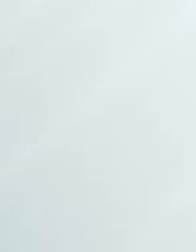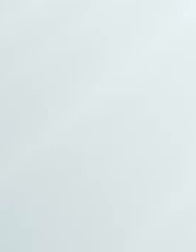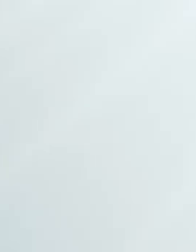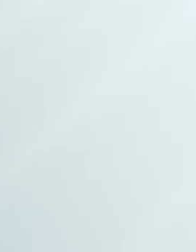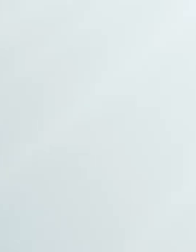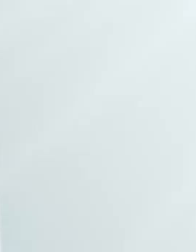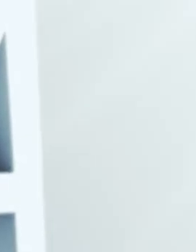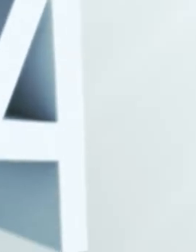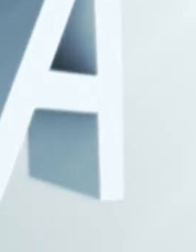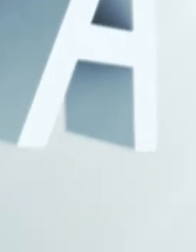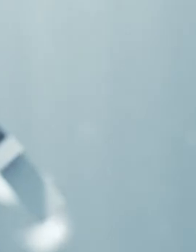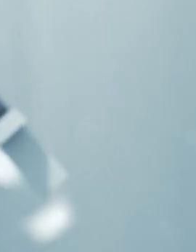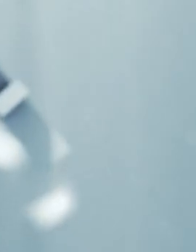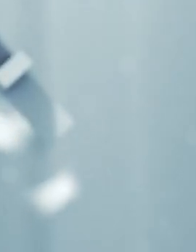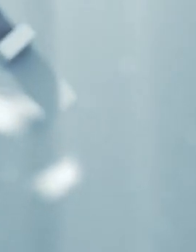Dziękujemy.